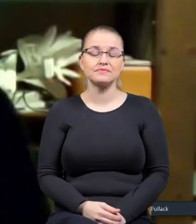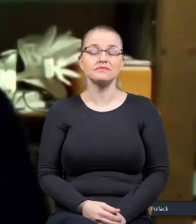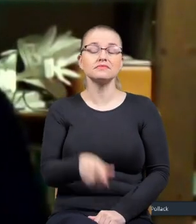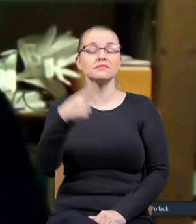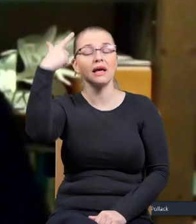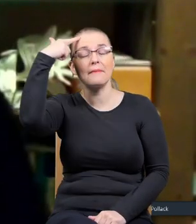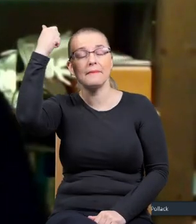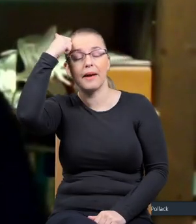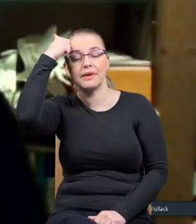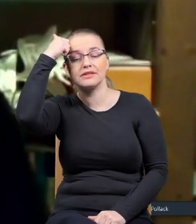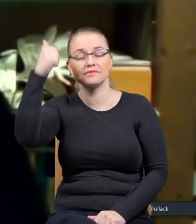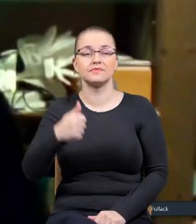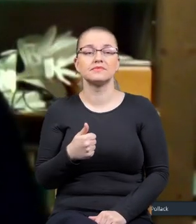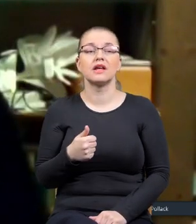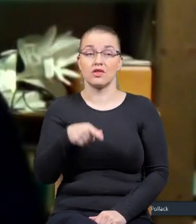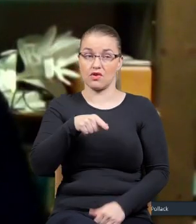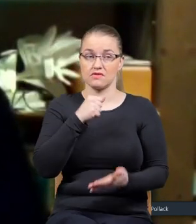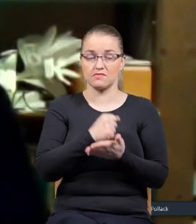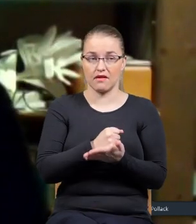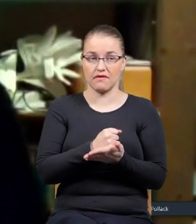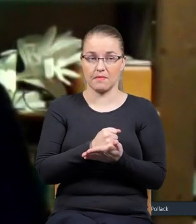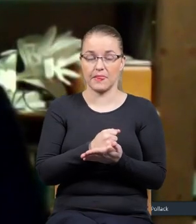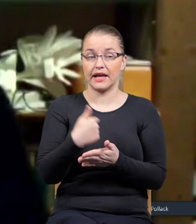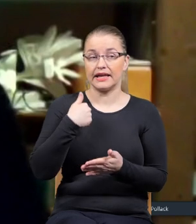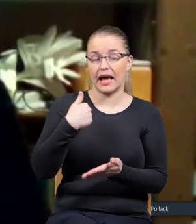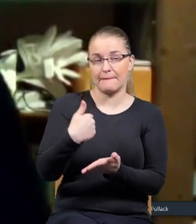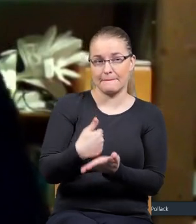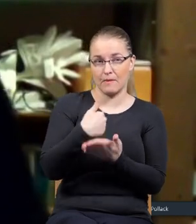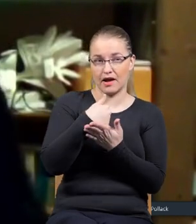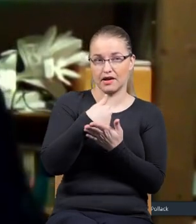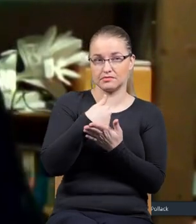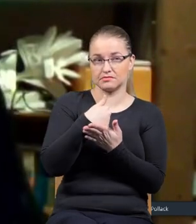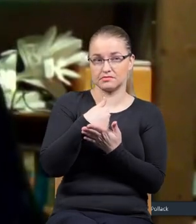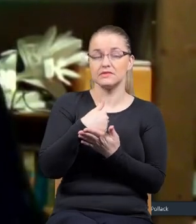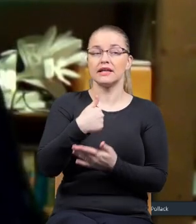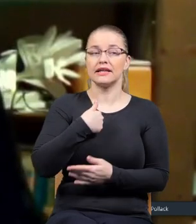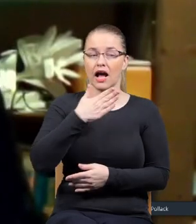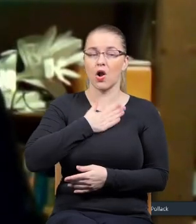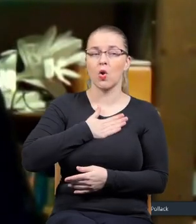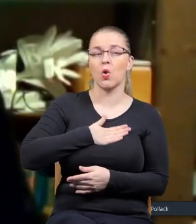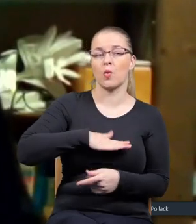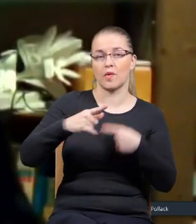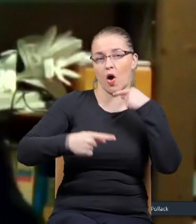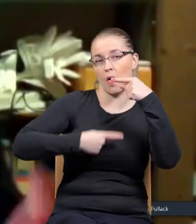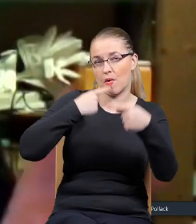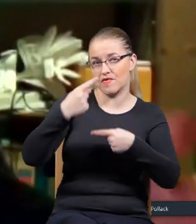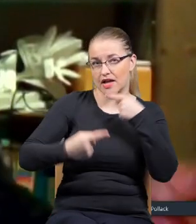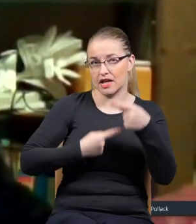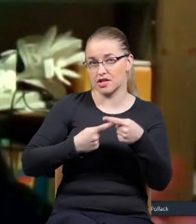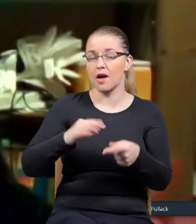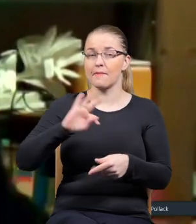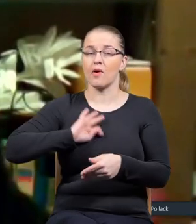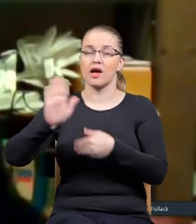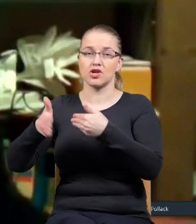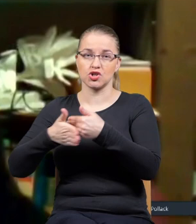pamięcią, to jest taka sprawa. Ja sobie pomagam z tym, czy ja lubię opowiadać. Na przykład moja